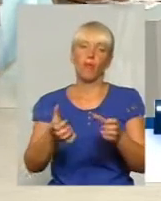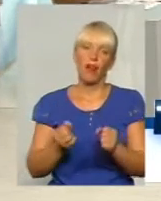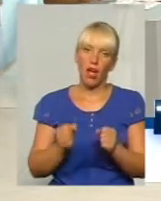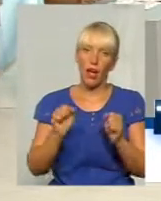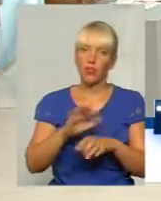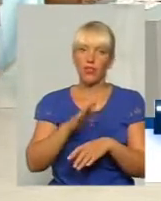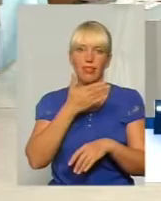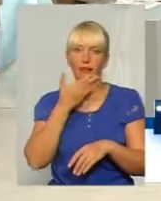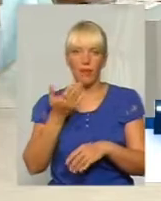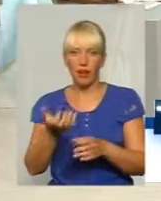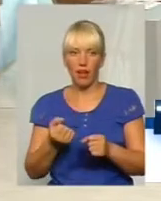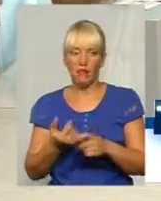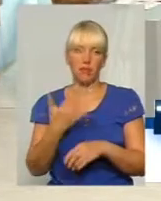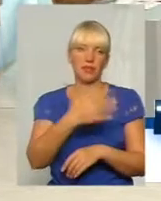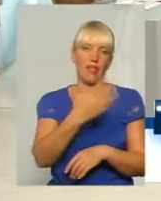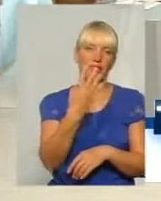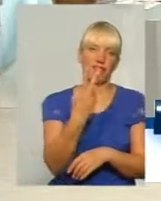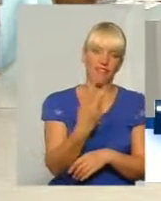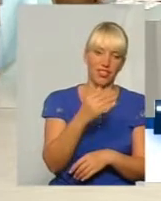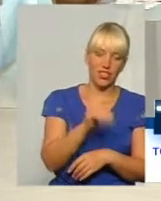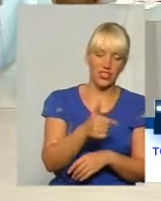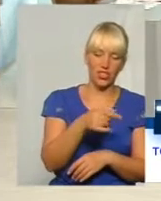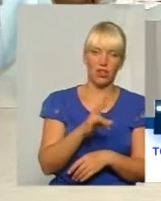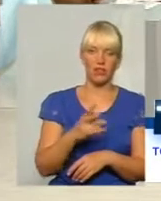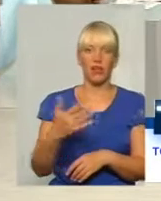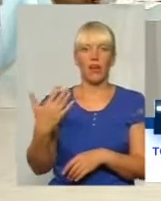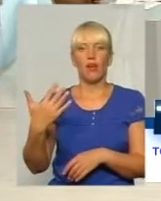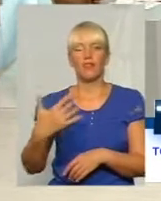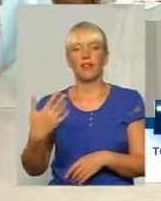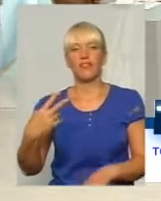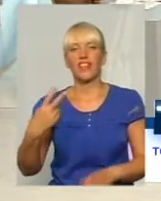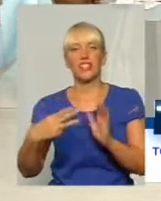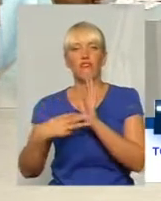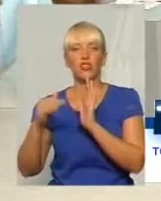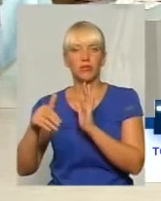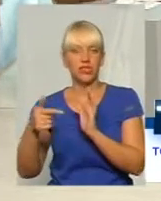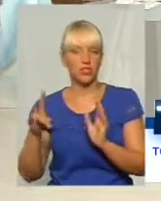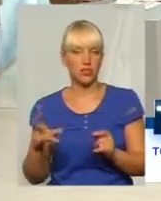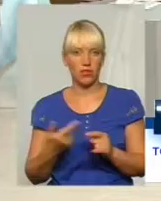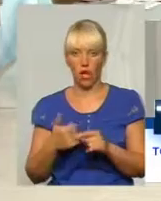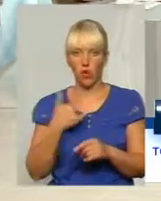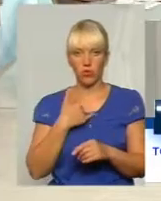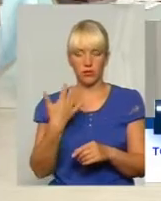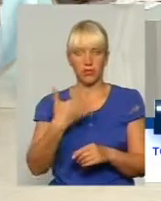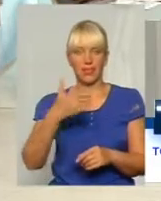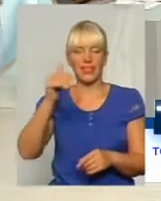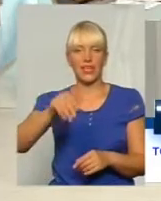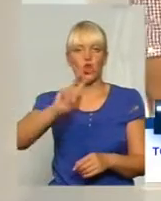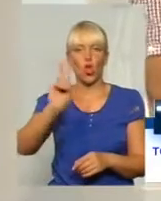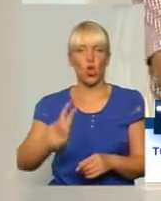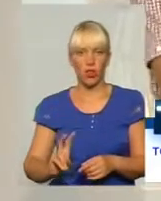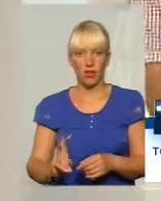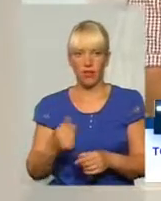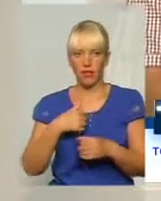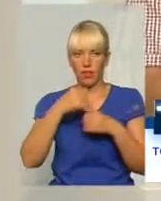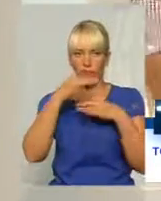там 52 тисячі гривень, 28 тисяч гривень, знову ж таки. В нас 50 тисяч доларів якось… Я не можу згадати, якщо брати обласні